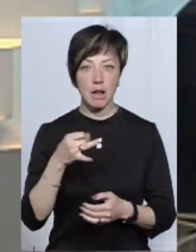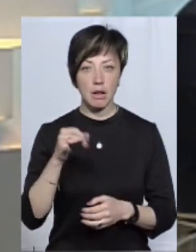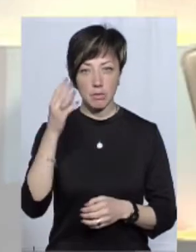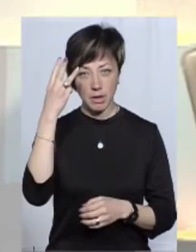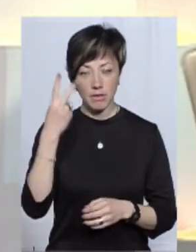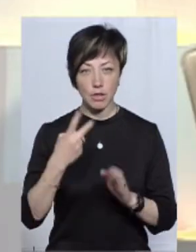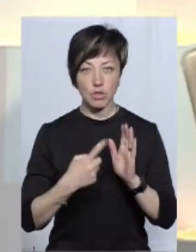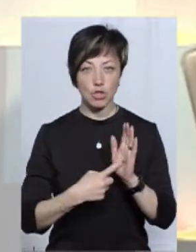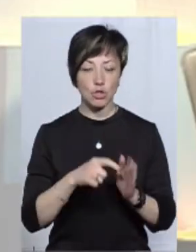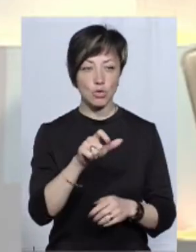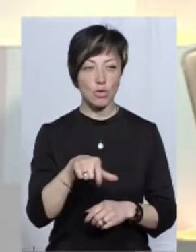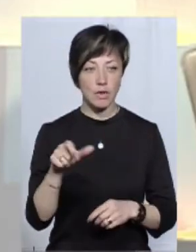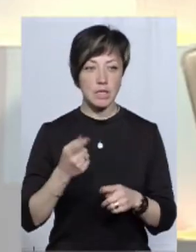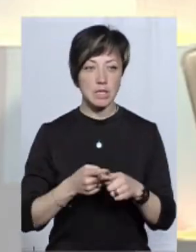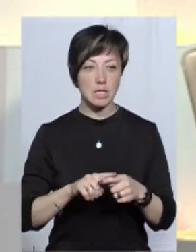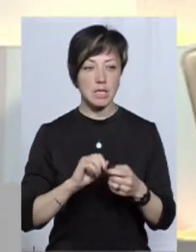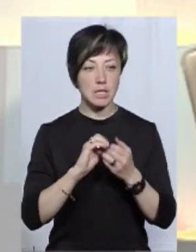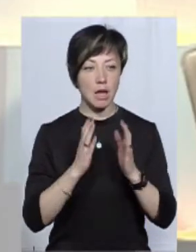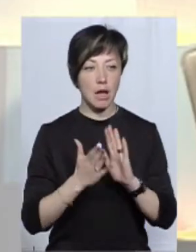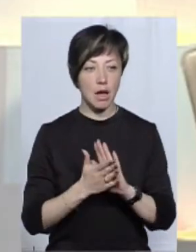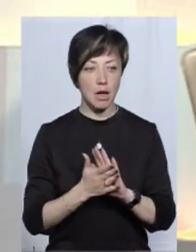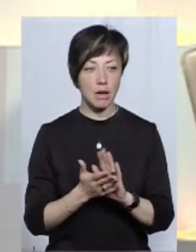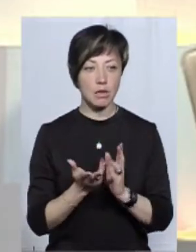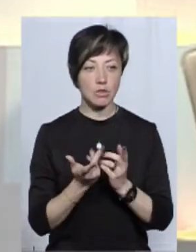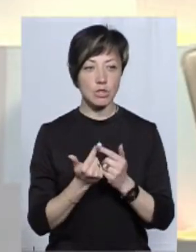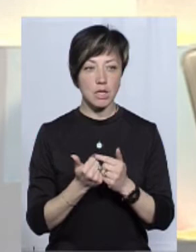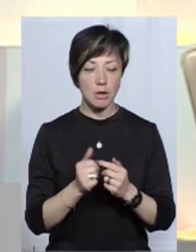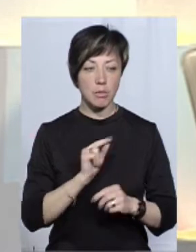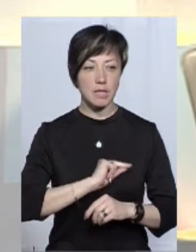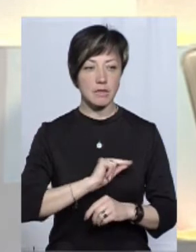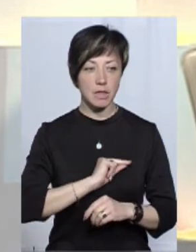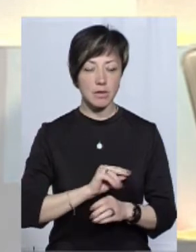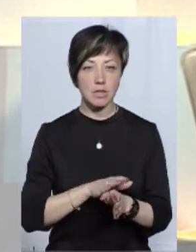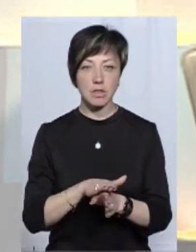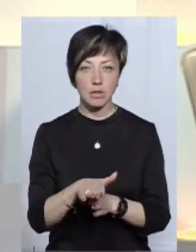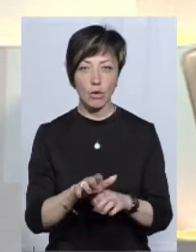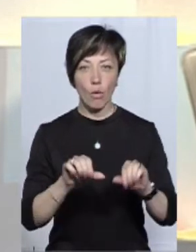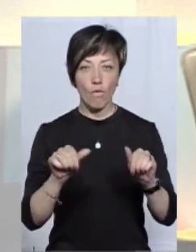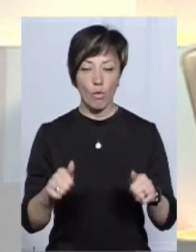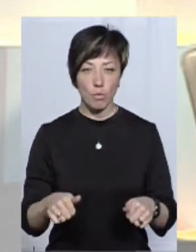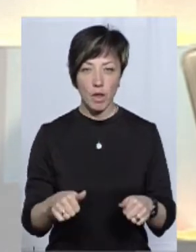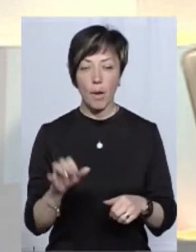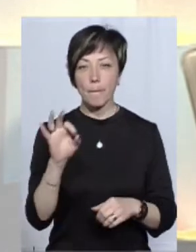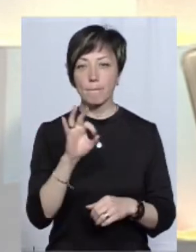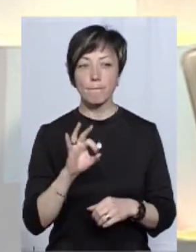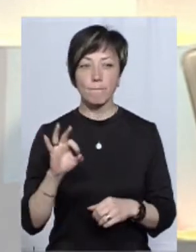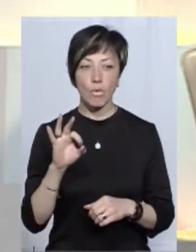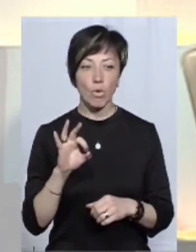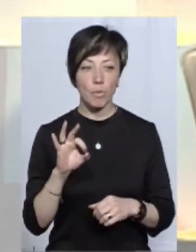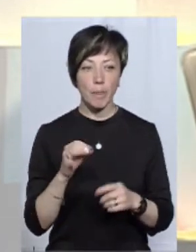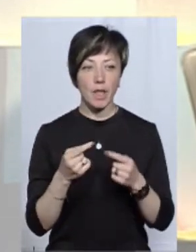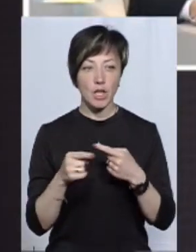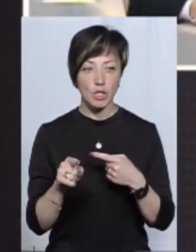26 чоловік. От це загальна чисельність тих митників, безпосередньо які здійснюють митне оформлення. Що стосується